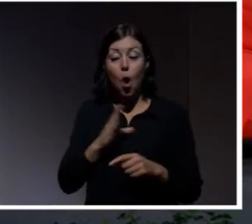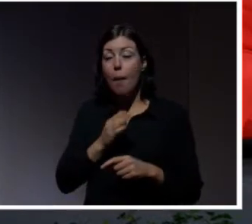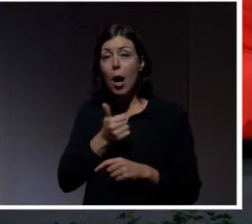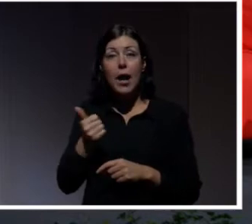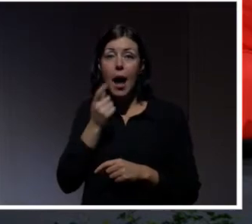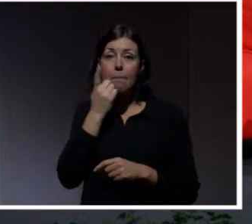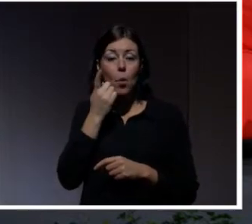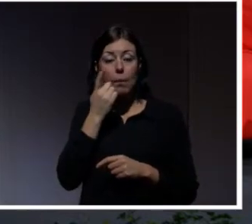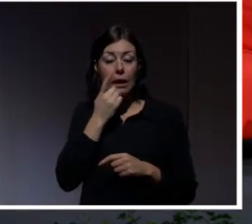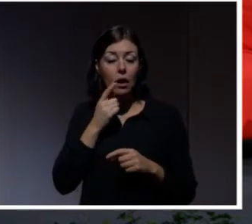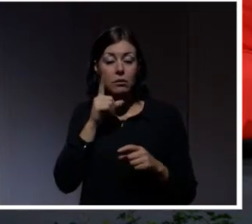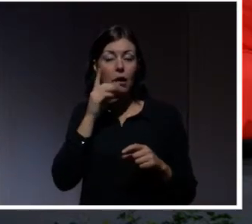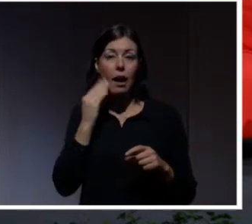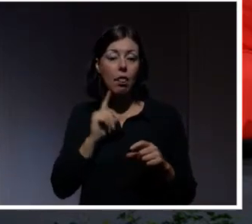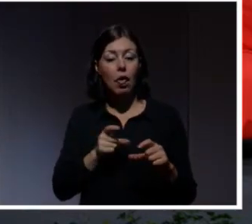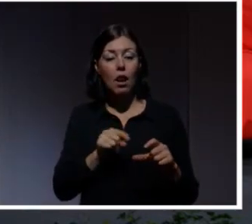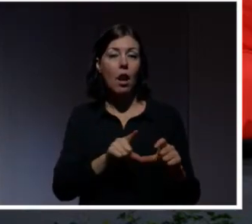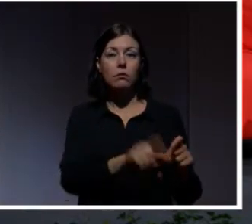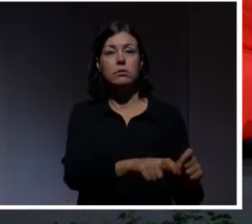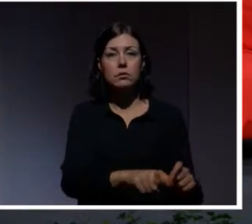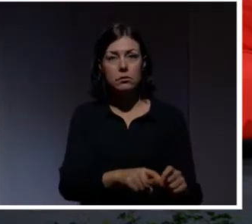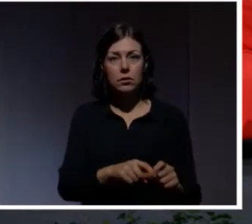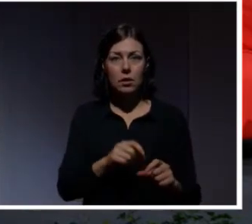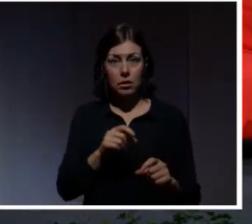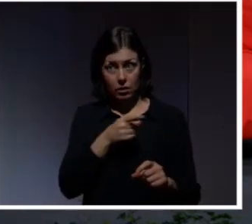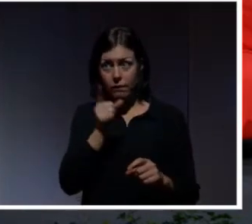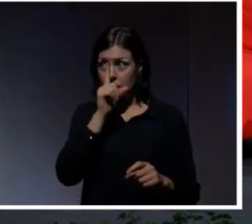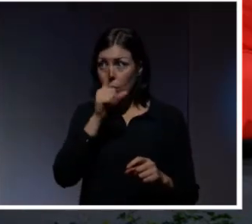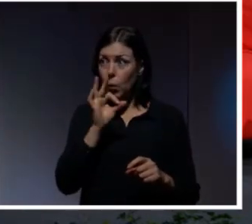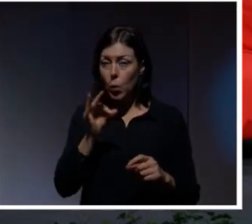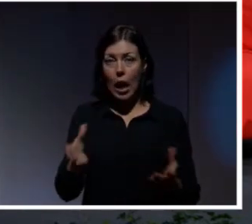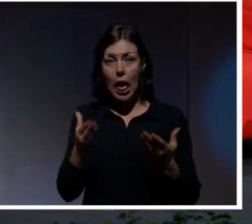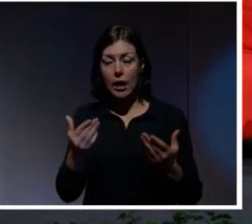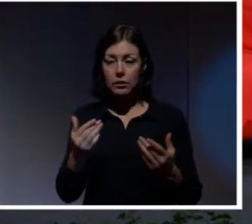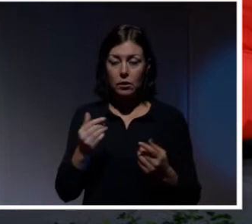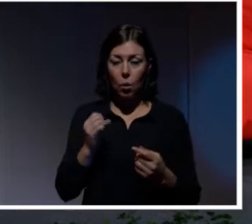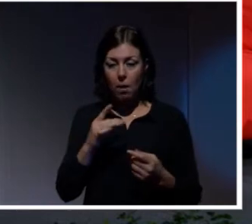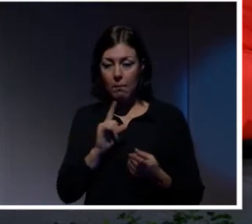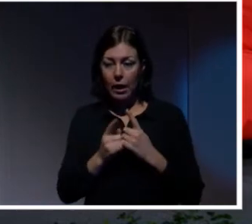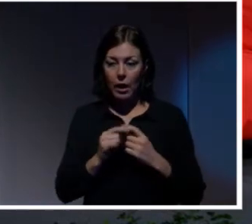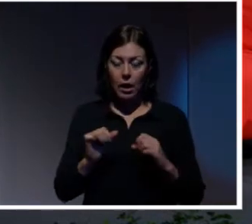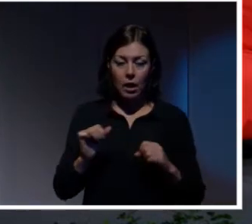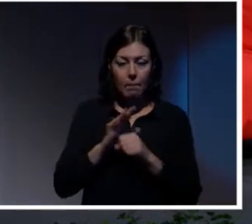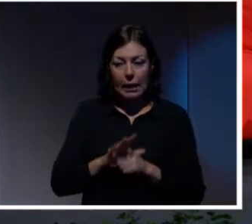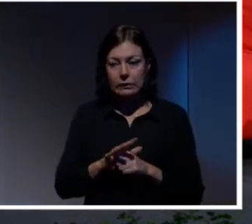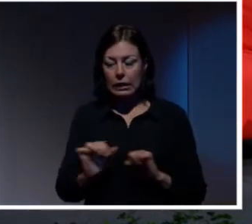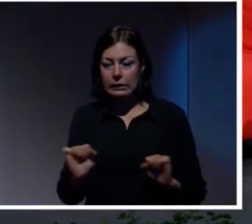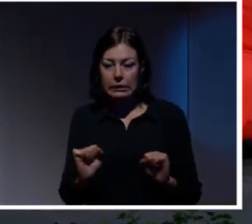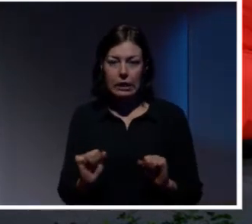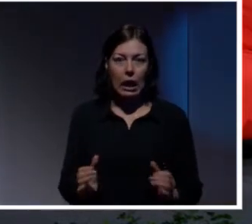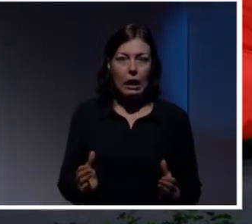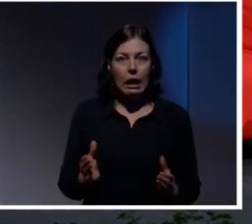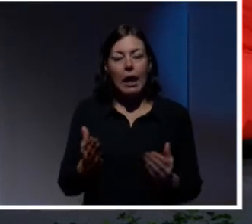kan vara att bli stressad, lite pressad, lite jag vill hjälpa till. För det är någonting som kundtjänster gör.